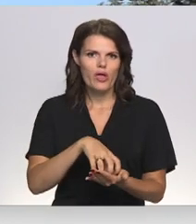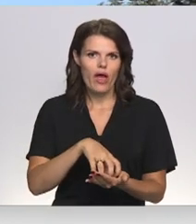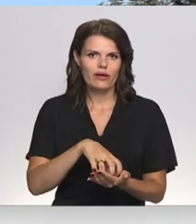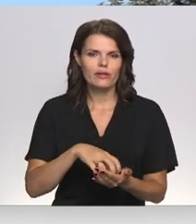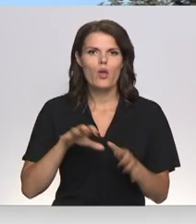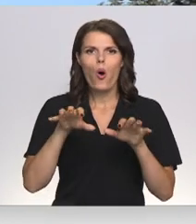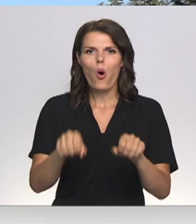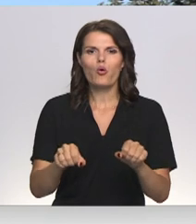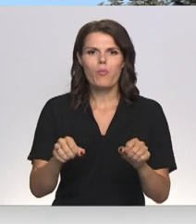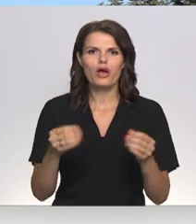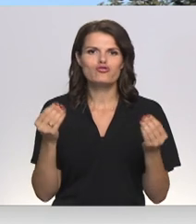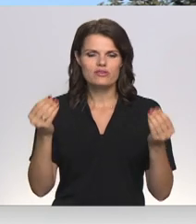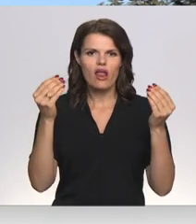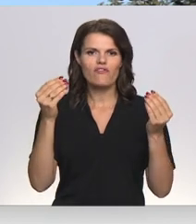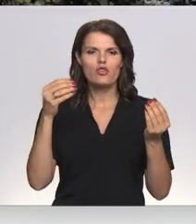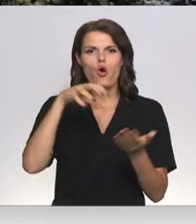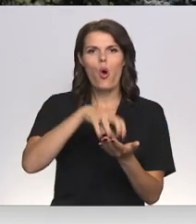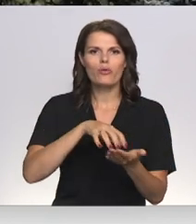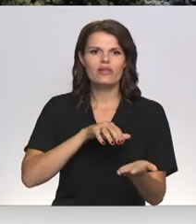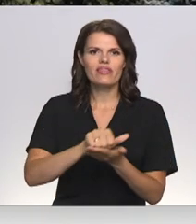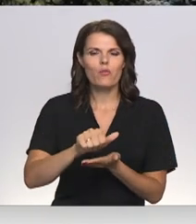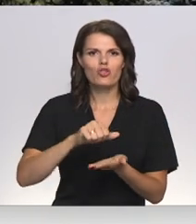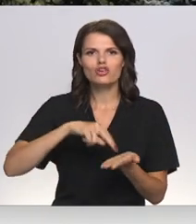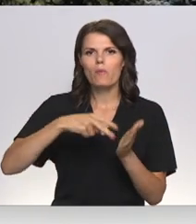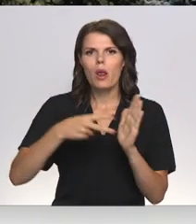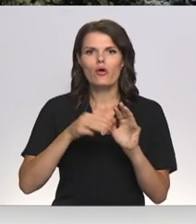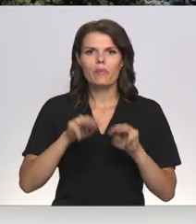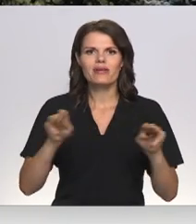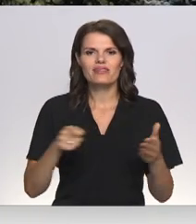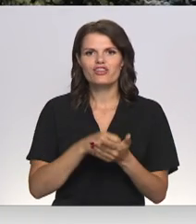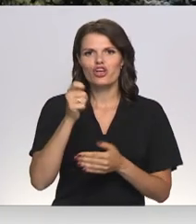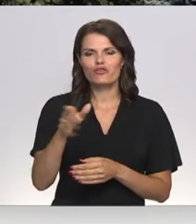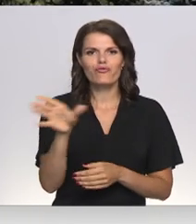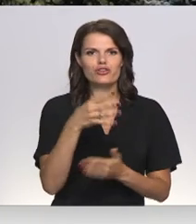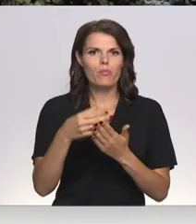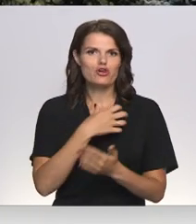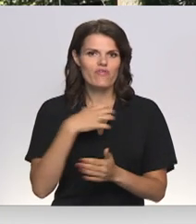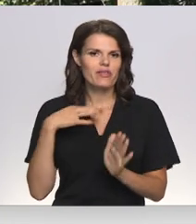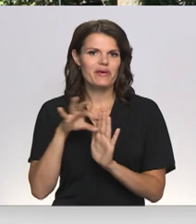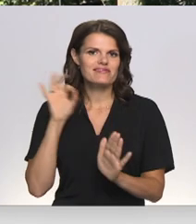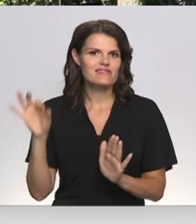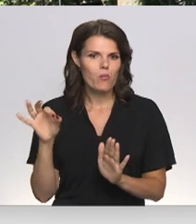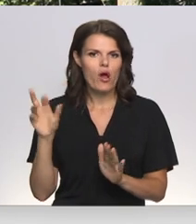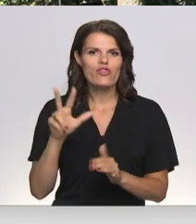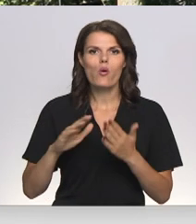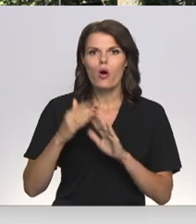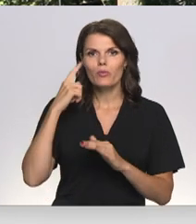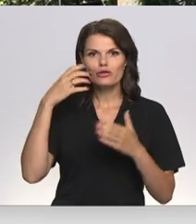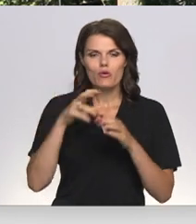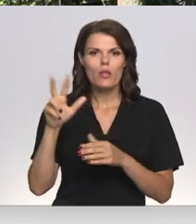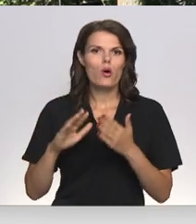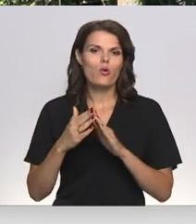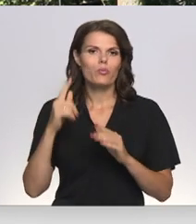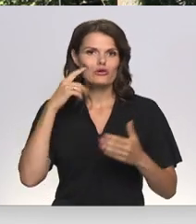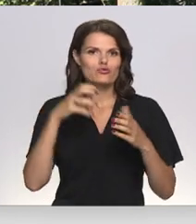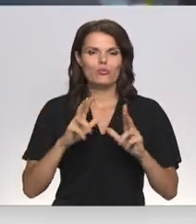Okupācijas slavinošo objektu demontāžas plānus ministrijā iesniegušas visas pašvaldības, izņemot Daugavpils domi. Ja Daugavpils domas